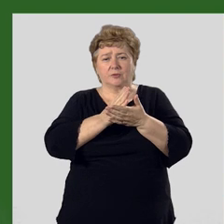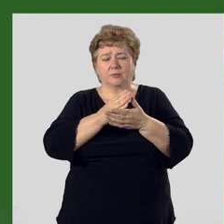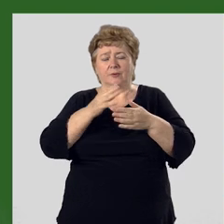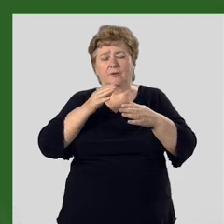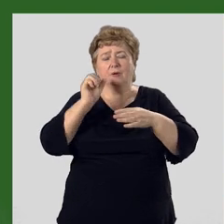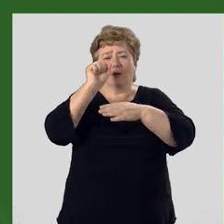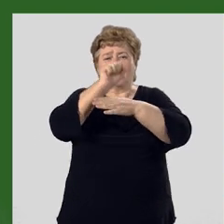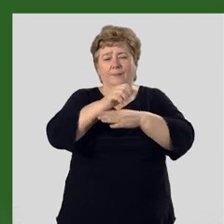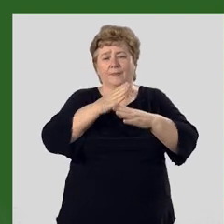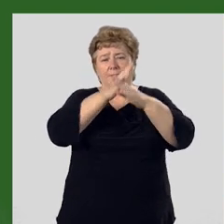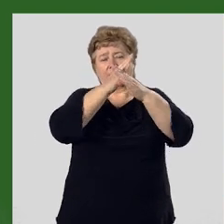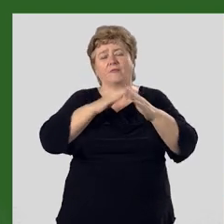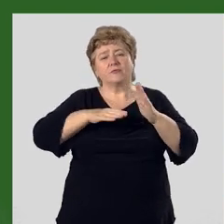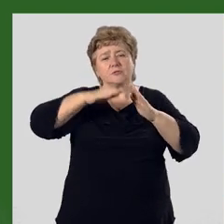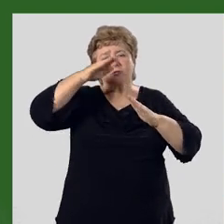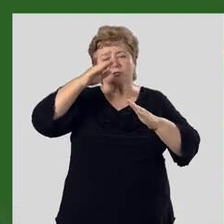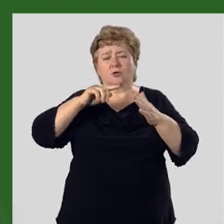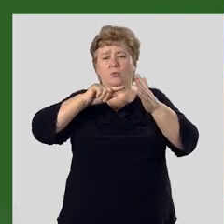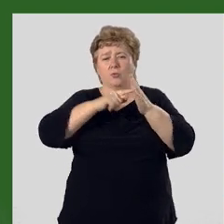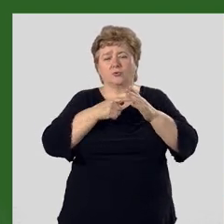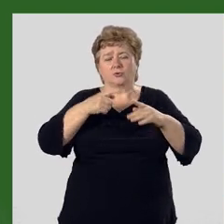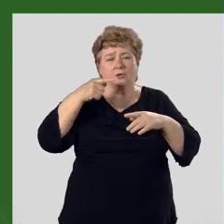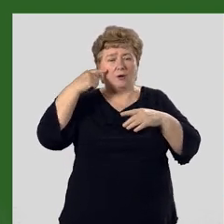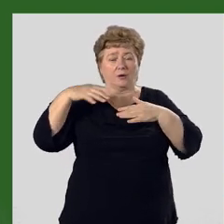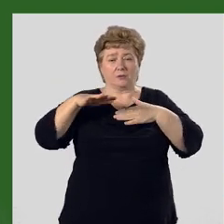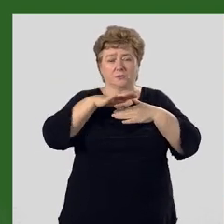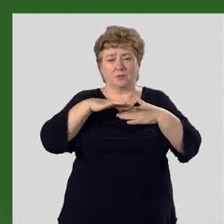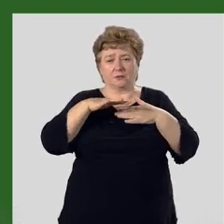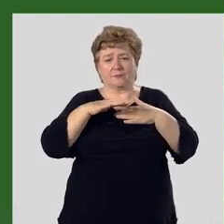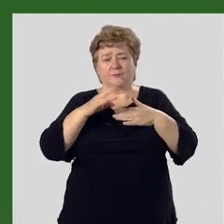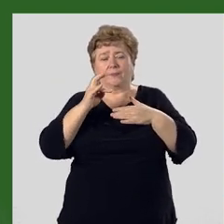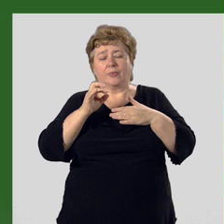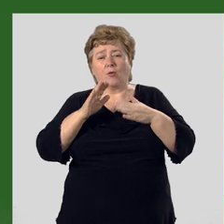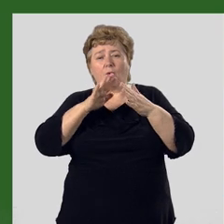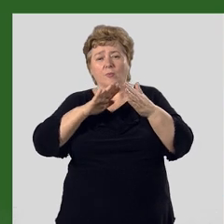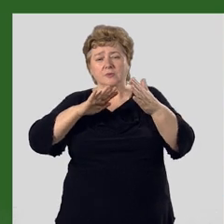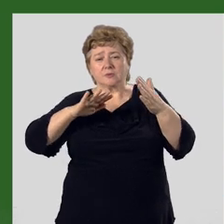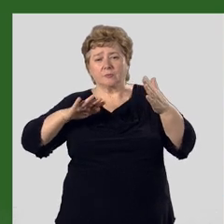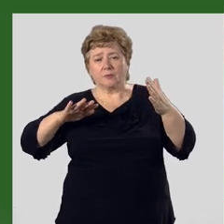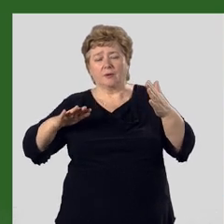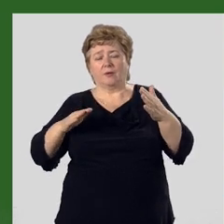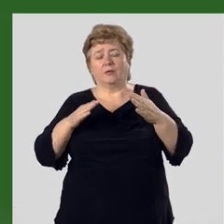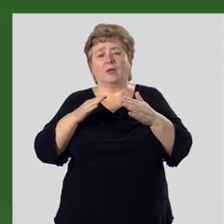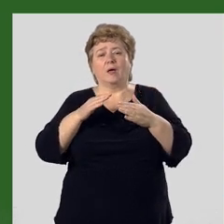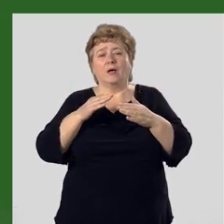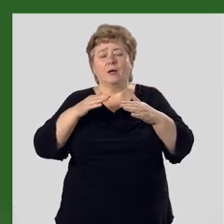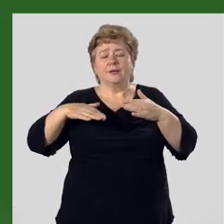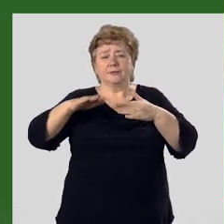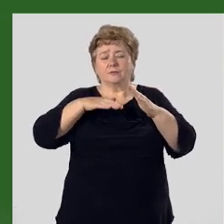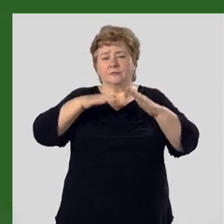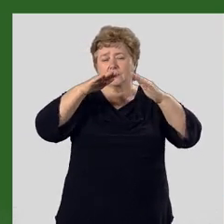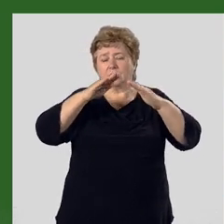пик Победы – высочайшая точка Кыргызстана. Но постепенно высота территории